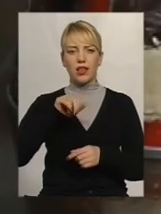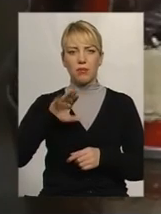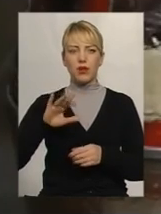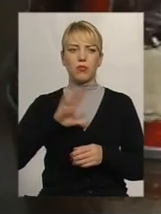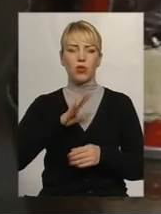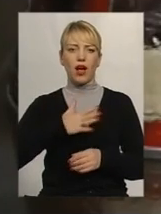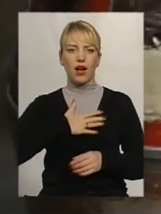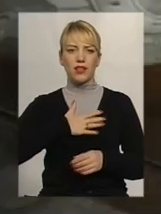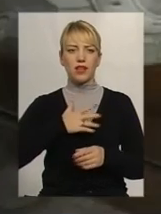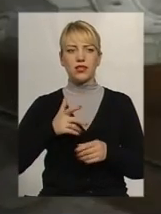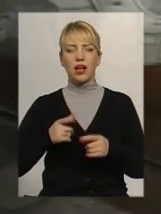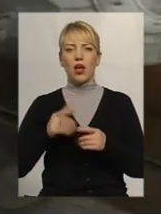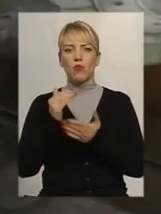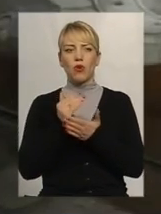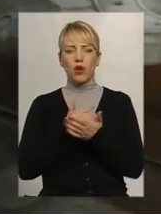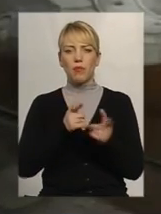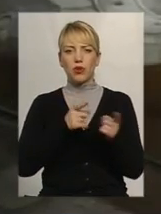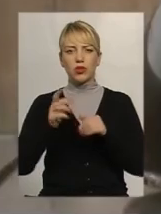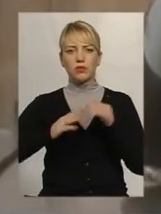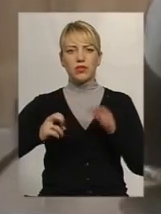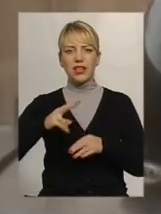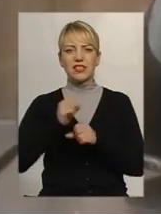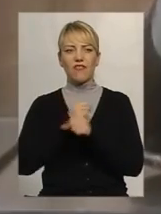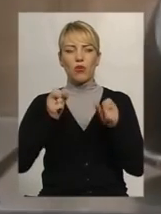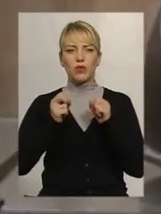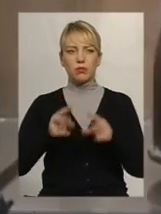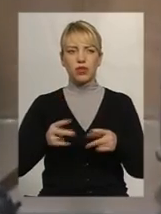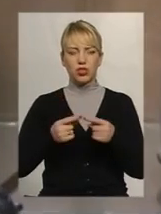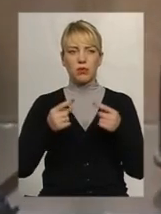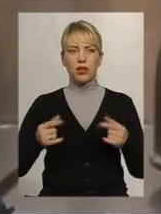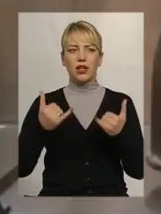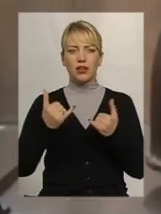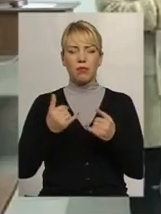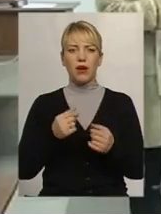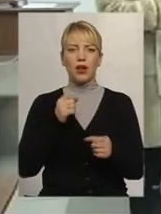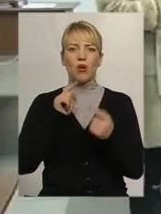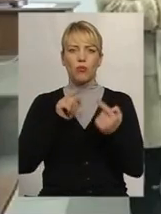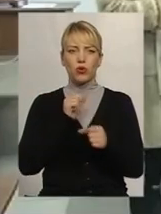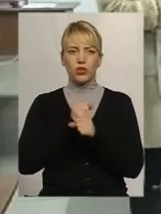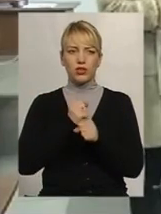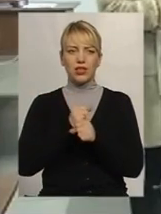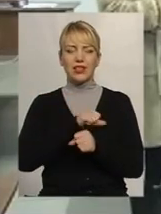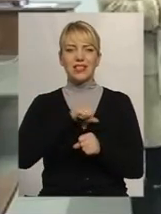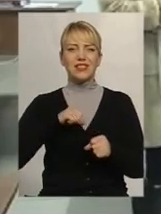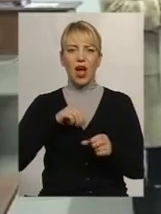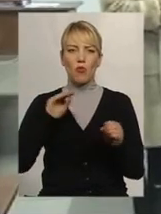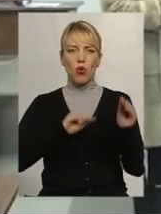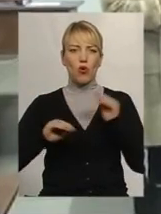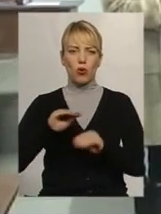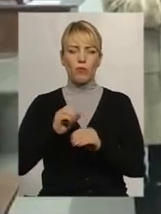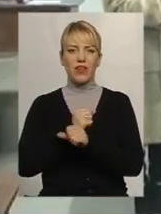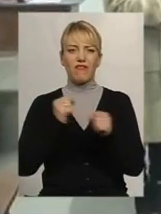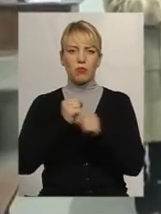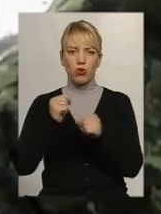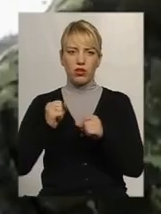програма підготовки спеціалістів з вибухонебезпечних предметів. Відтепер протидіяти саморобним вибуховим пристроям саперів навчають за стандартами